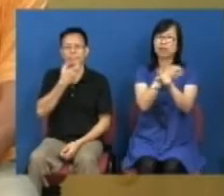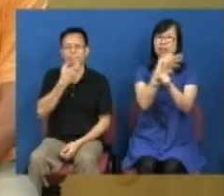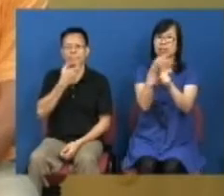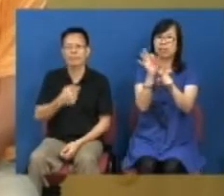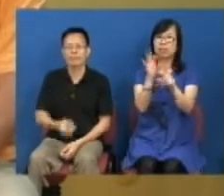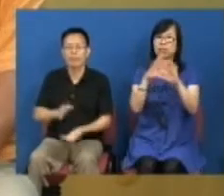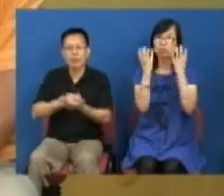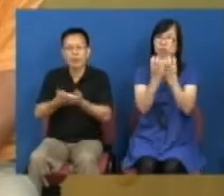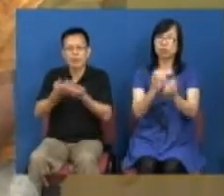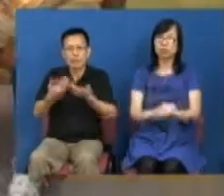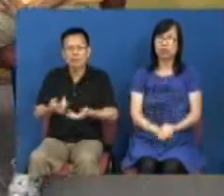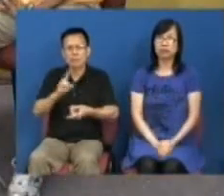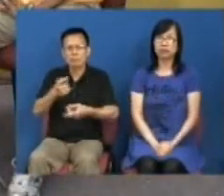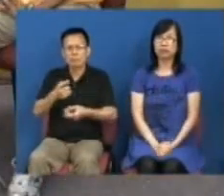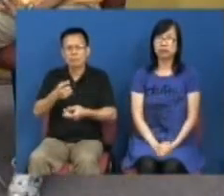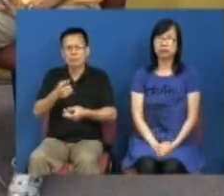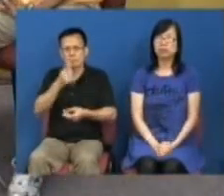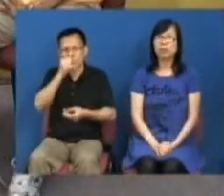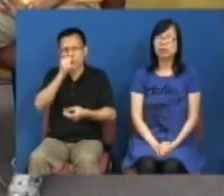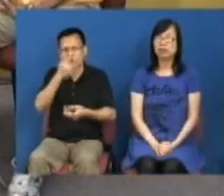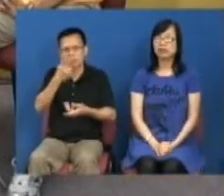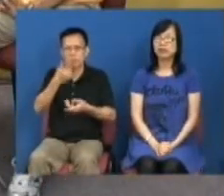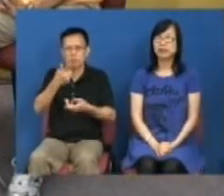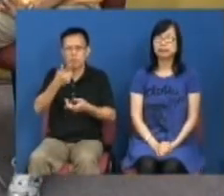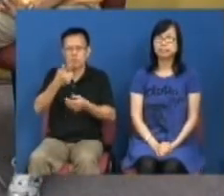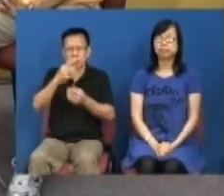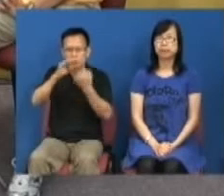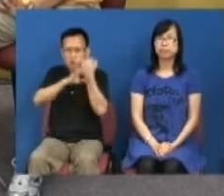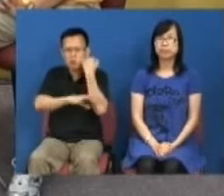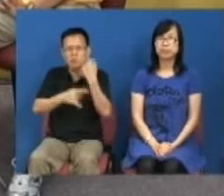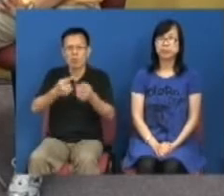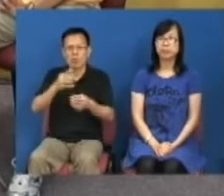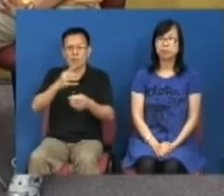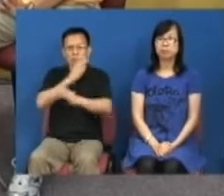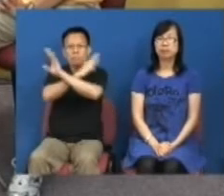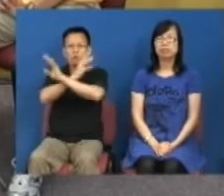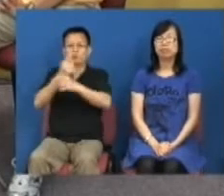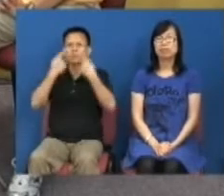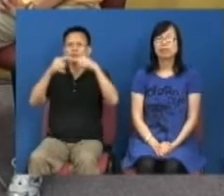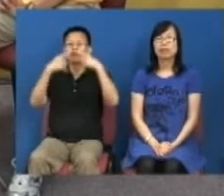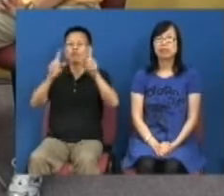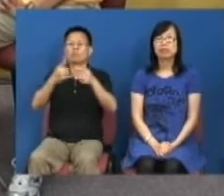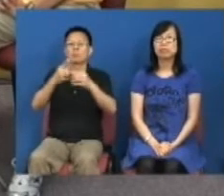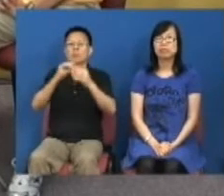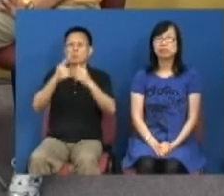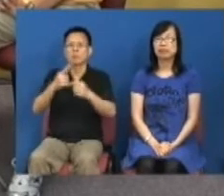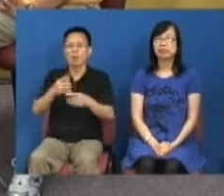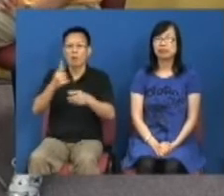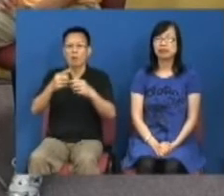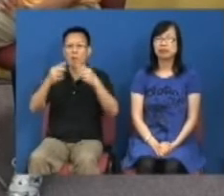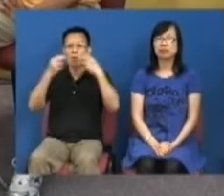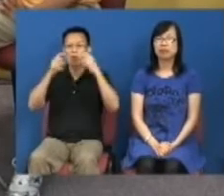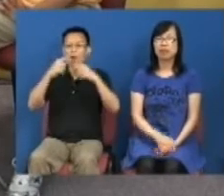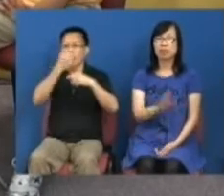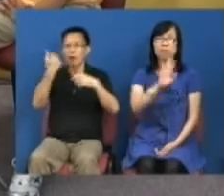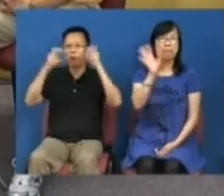但是他现在为什么会用这么灰谐的理由呢又不准有奏音乐又不准什么口号也不能叫唱歌也